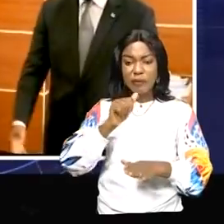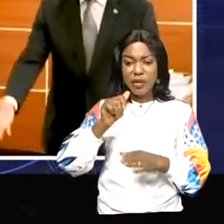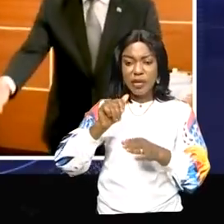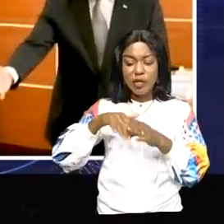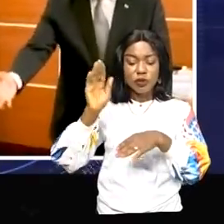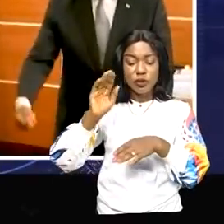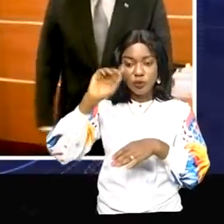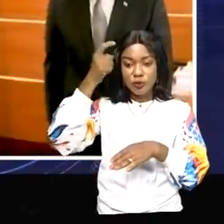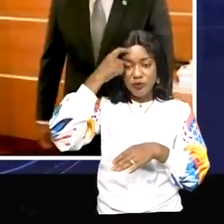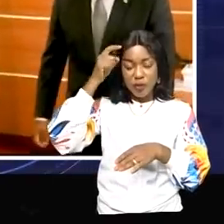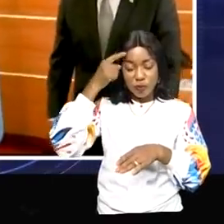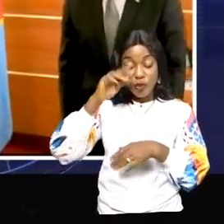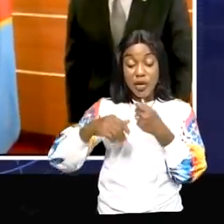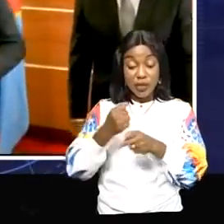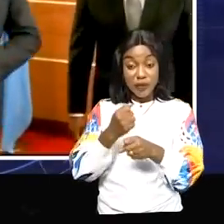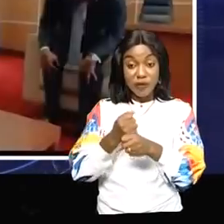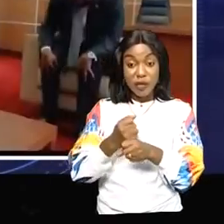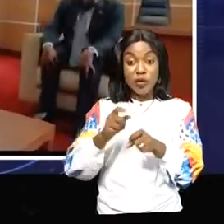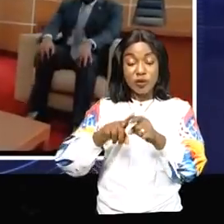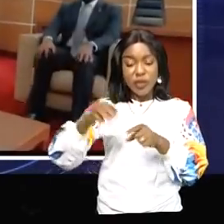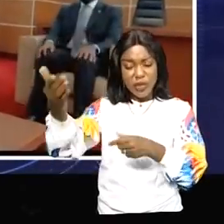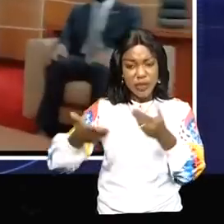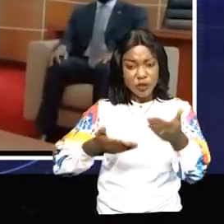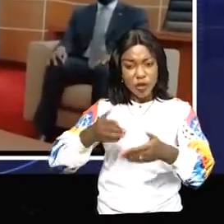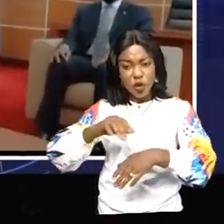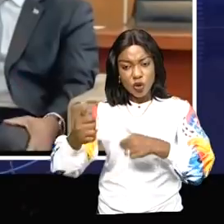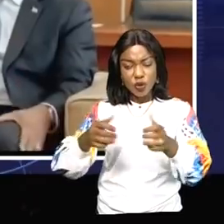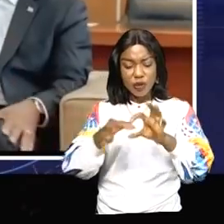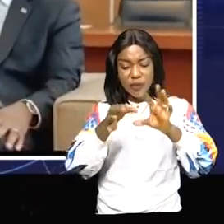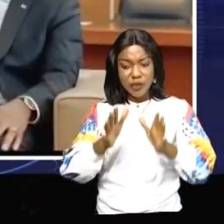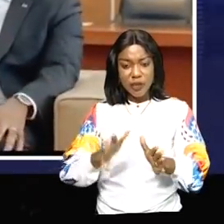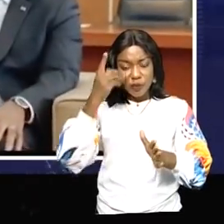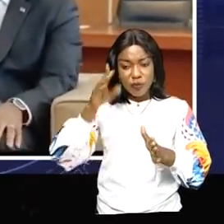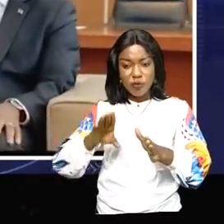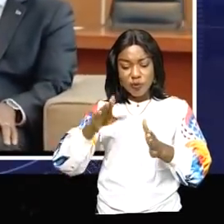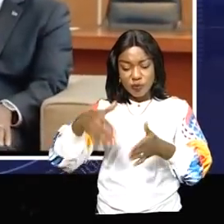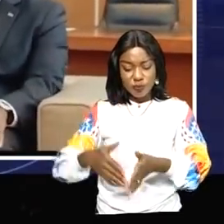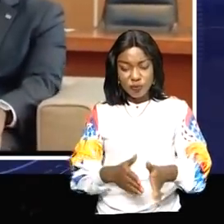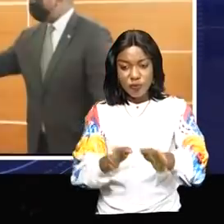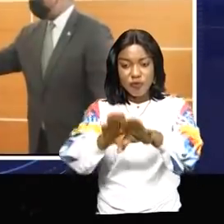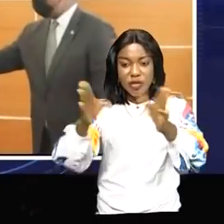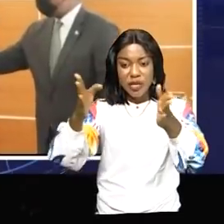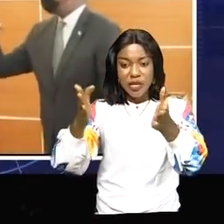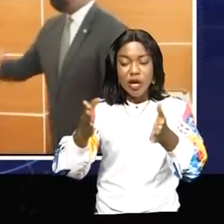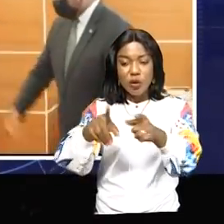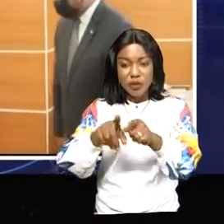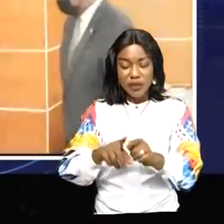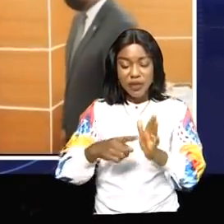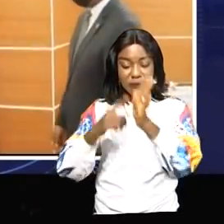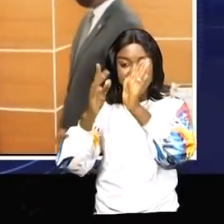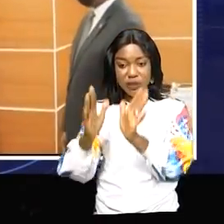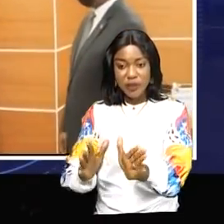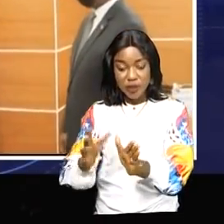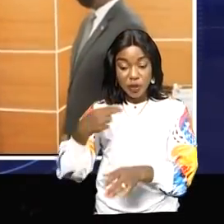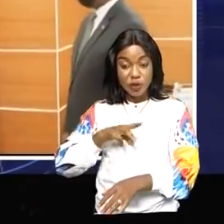gouvernement pour se mettre au travail. Il reçoit différents partenaires pour baliser le chemin de la collaboration qui s'impose. Le représentant de l